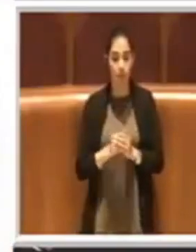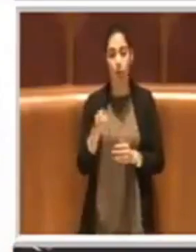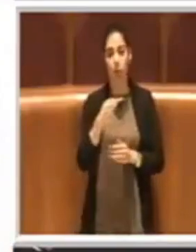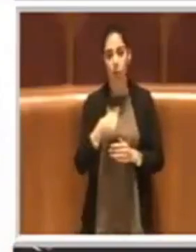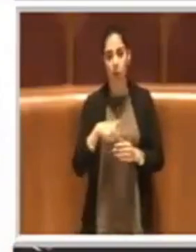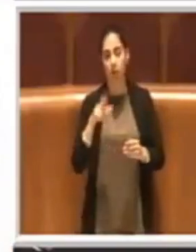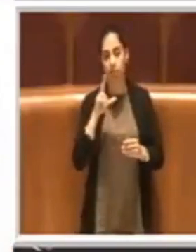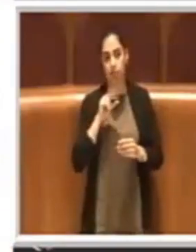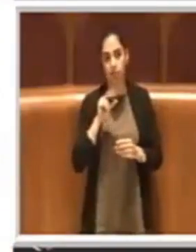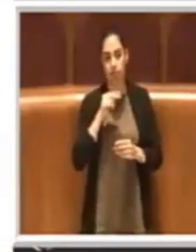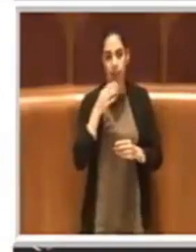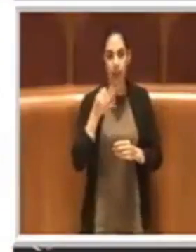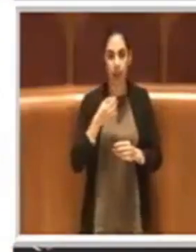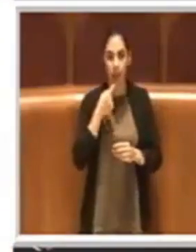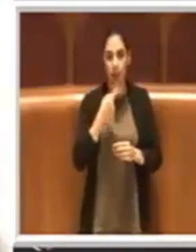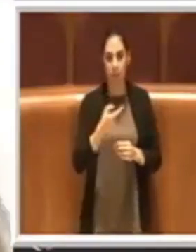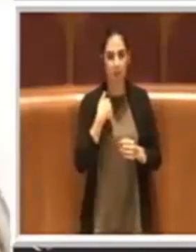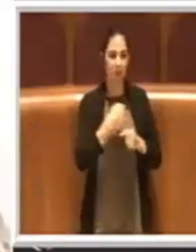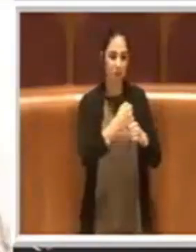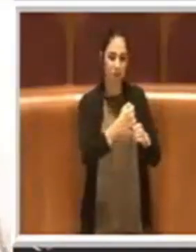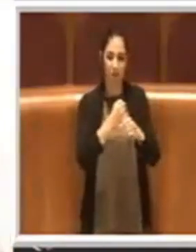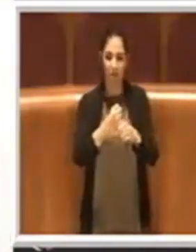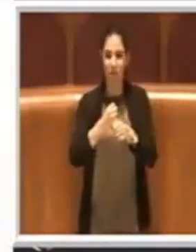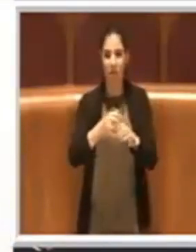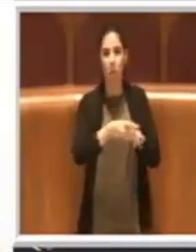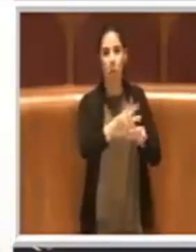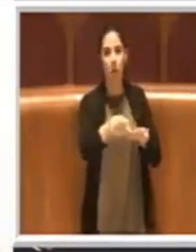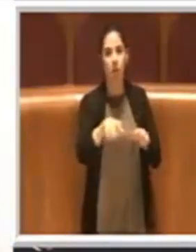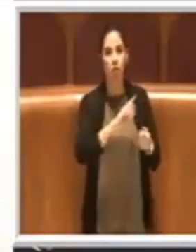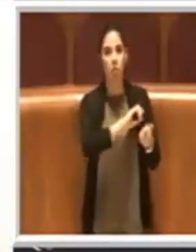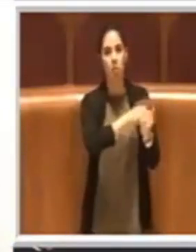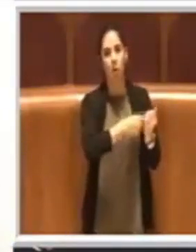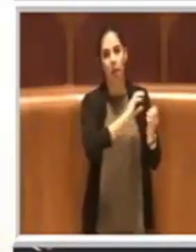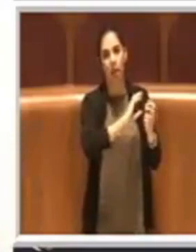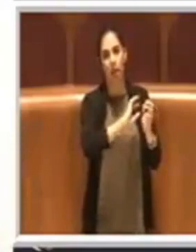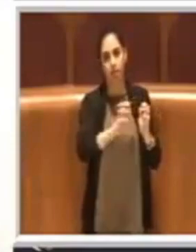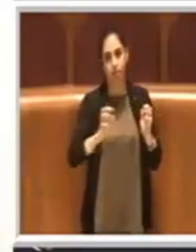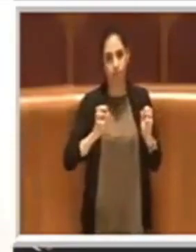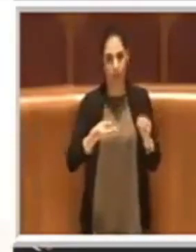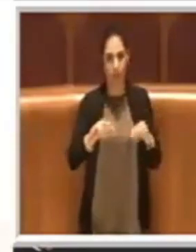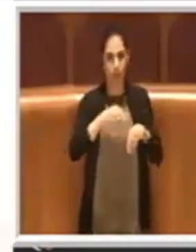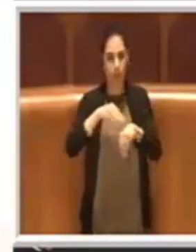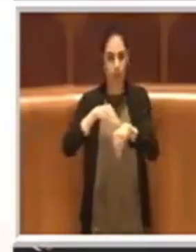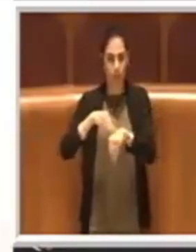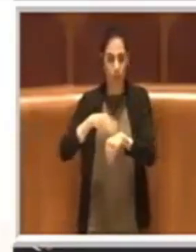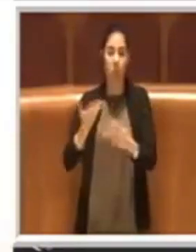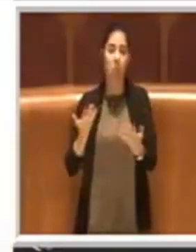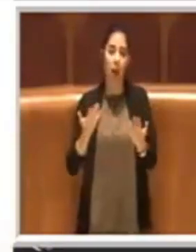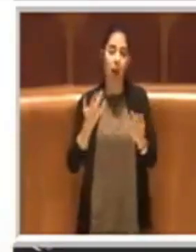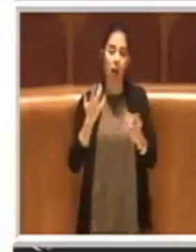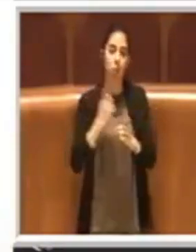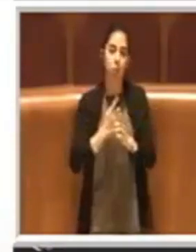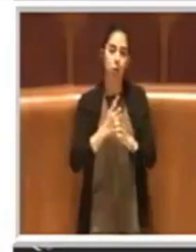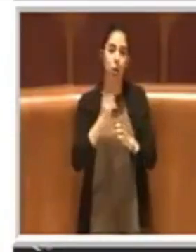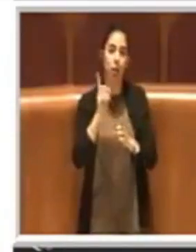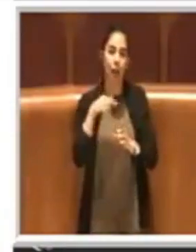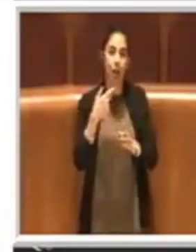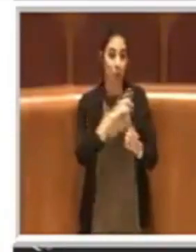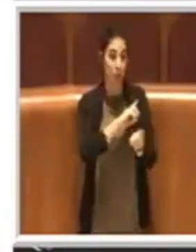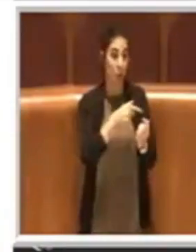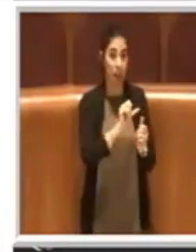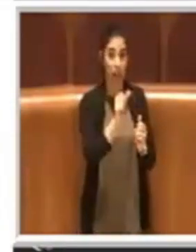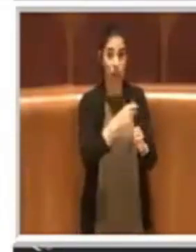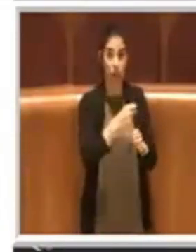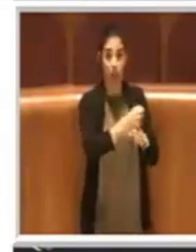parlato di decentamento amministrativo, di dare poteri ai municipi, però è giusto pure che noi diamo le giuste risorse ai municipi